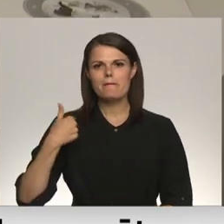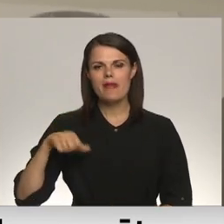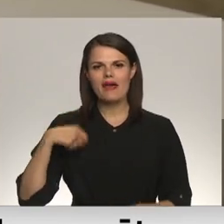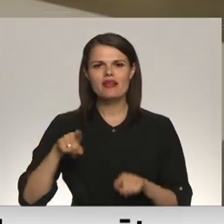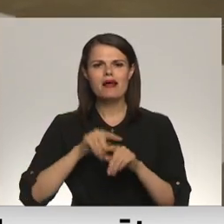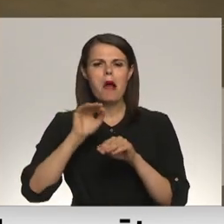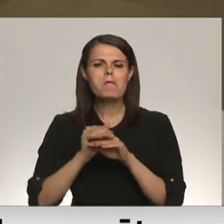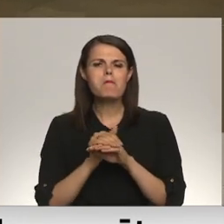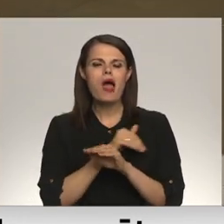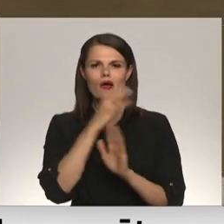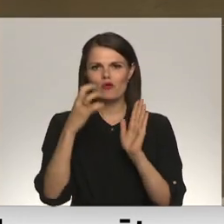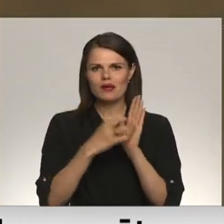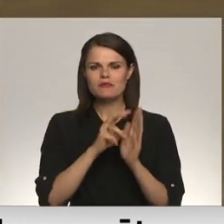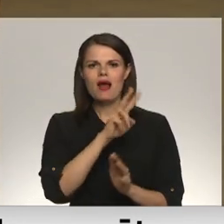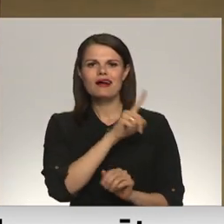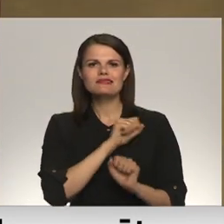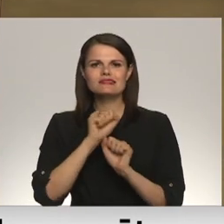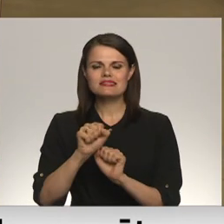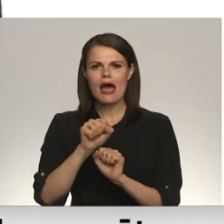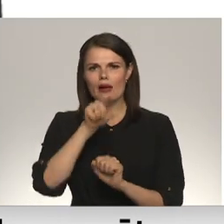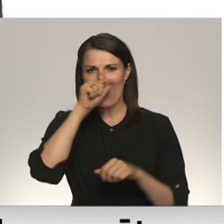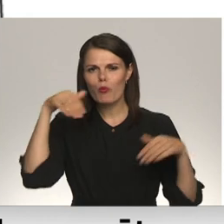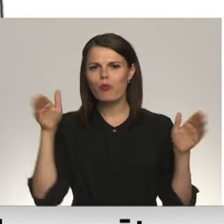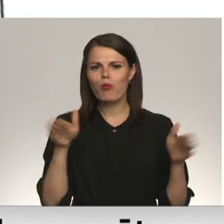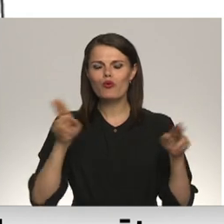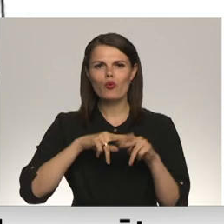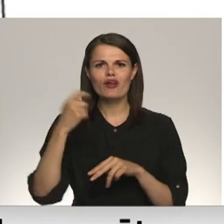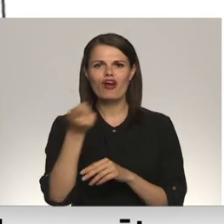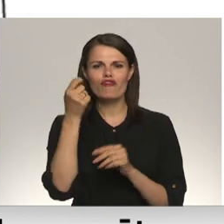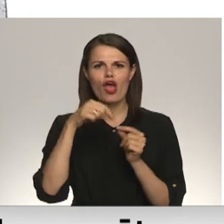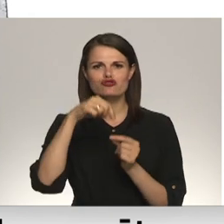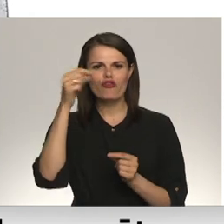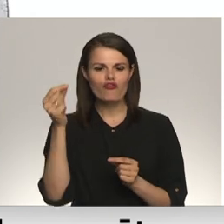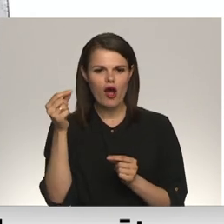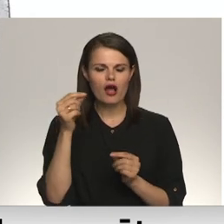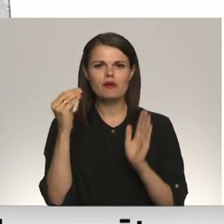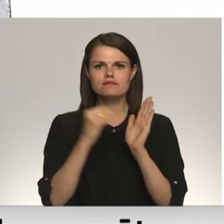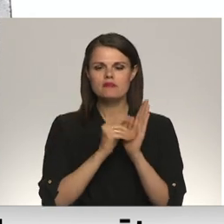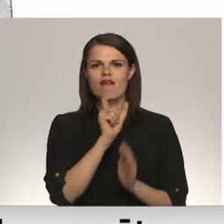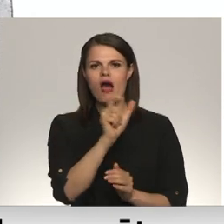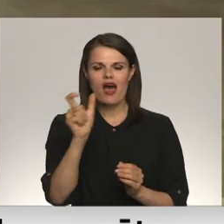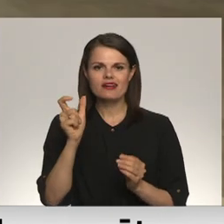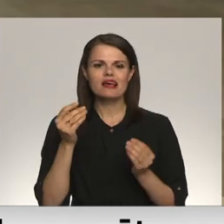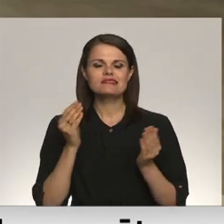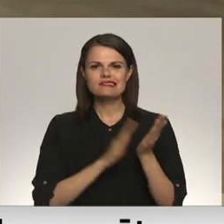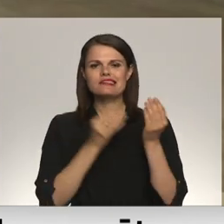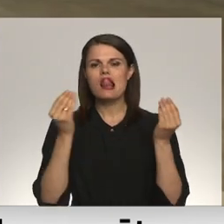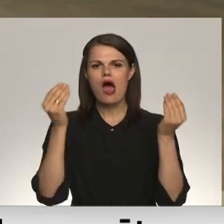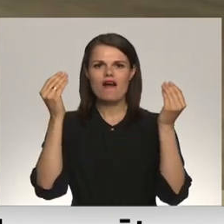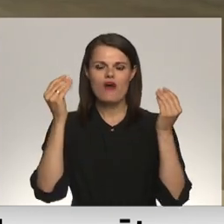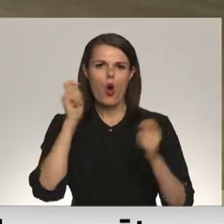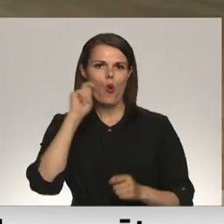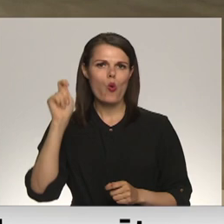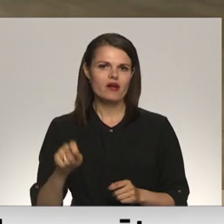maiguma simbols, kas sargā putnu un kviešu vārpu. Dizainā iestrādāta arī vārdi slavi Ukrajinai, jem slavi